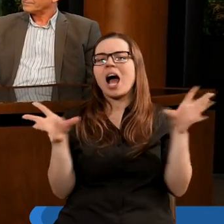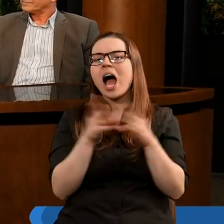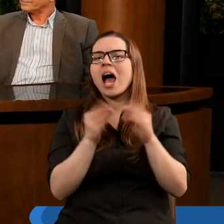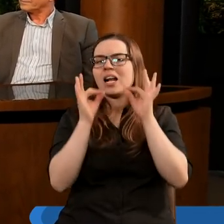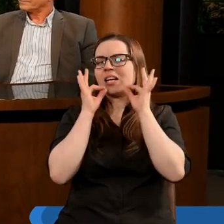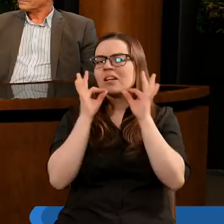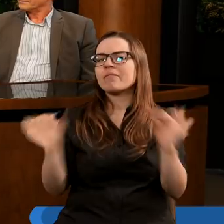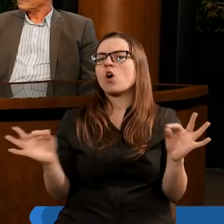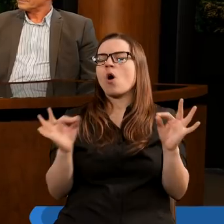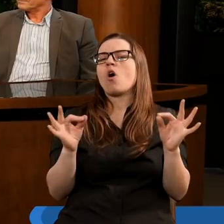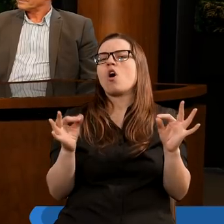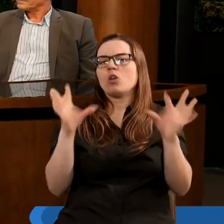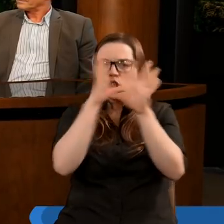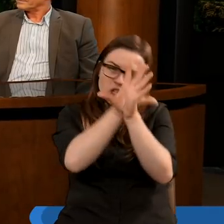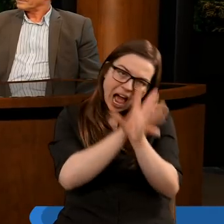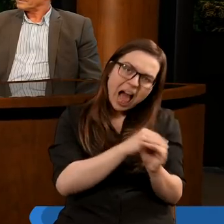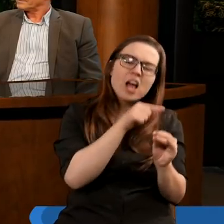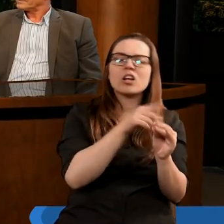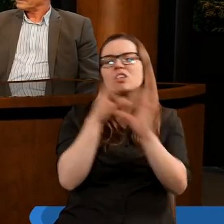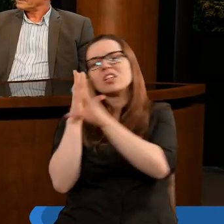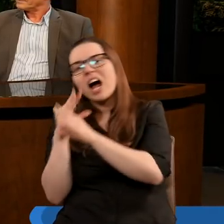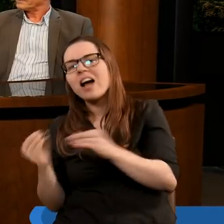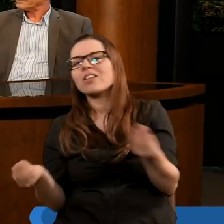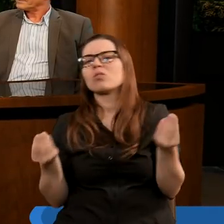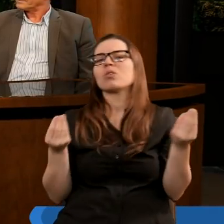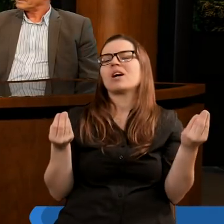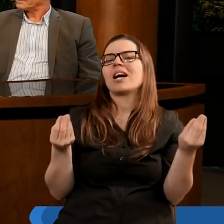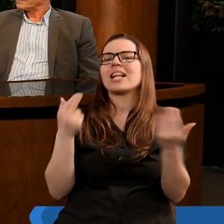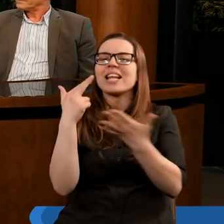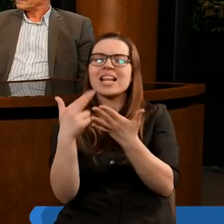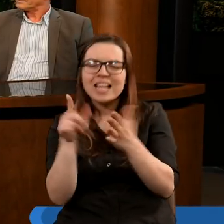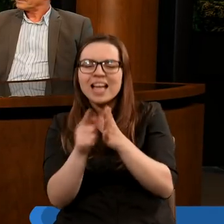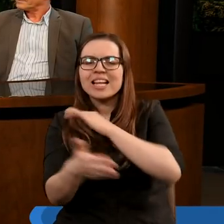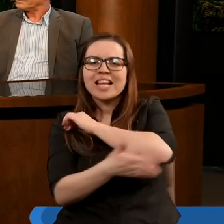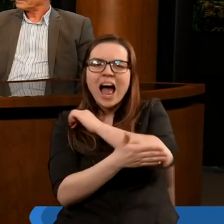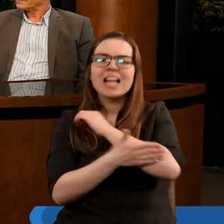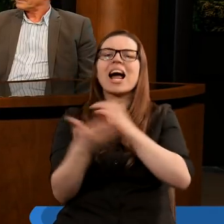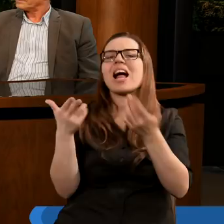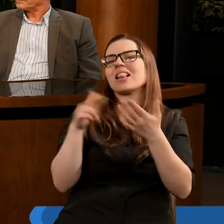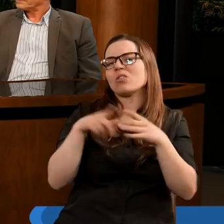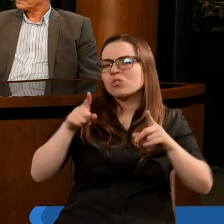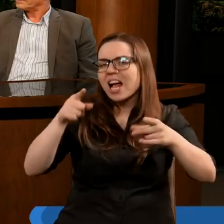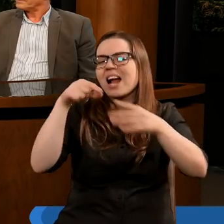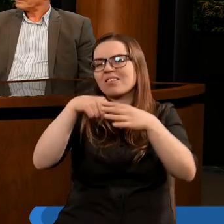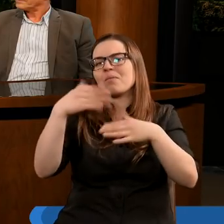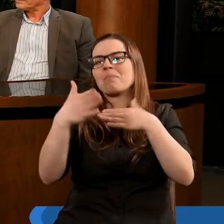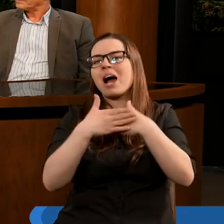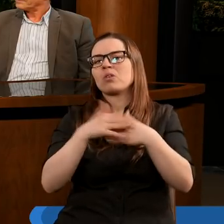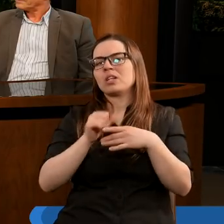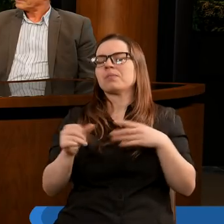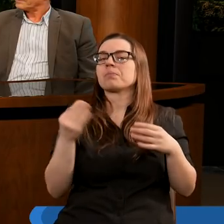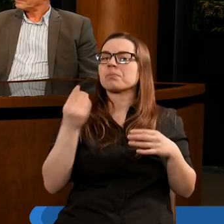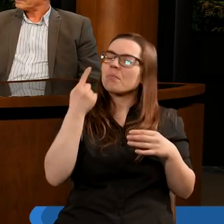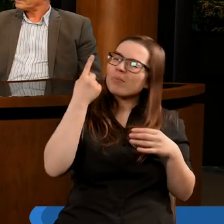mnie, w tym sensie, że szanuje Cię, prawda? Ale są pewne, pewne zasady, na jakich to działa. Chciałbym, żebyśmy